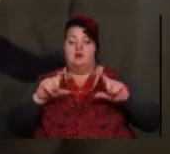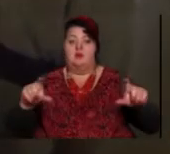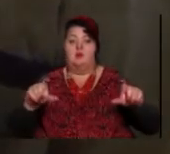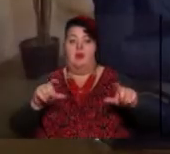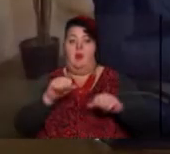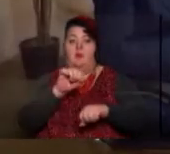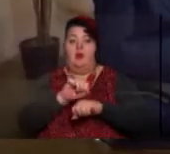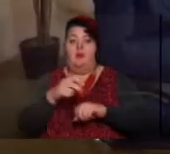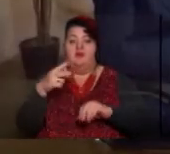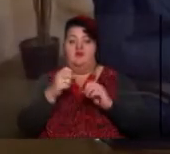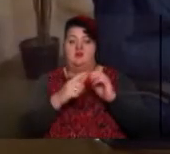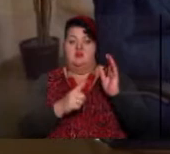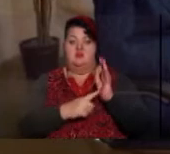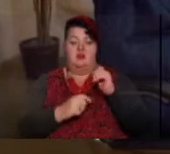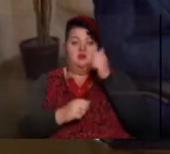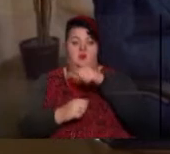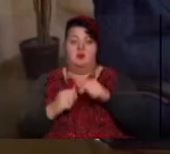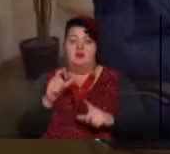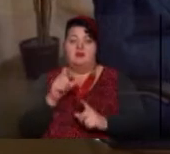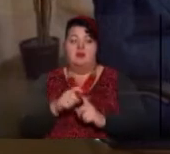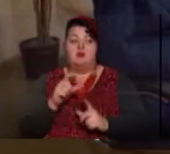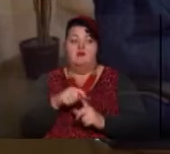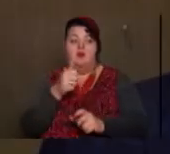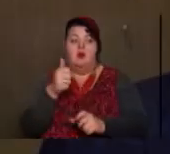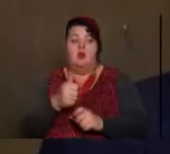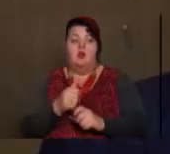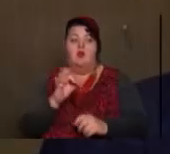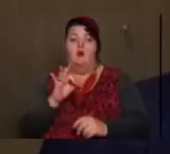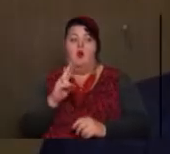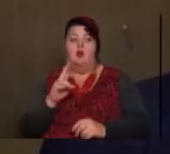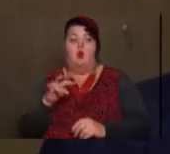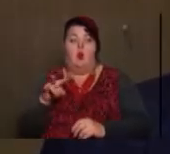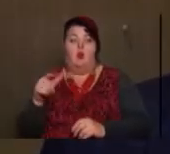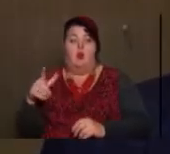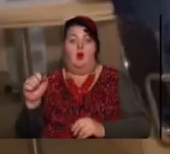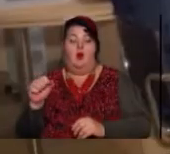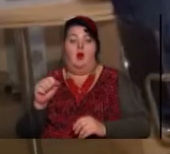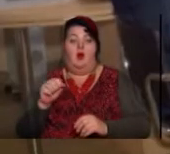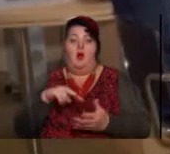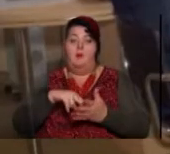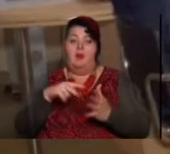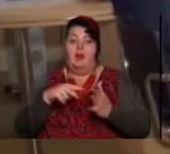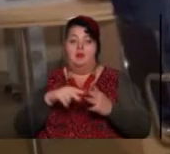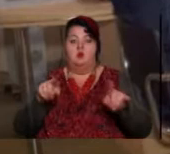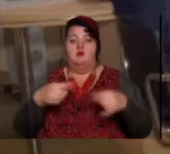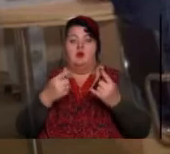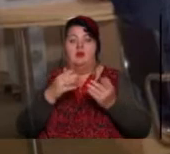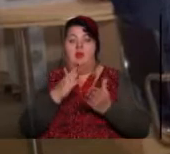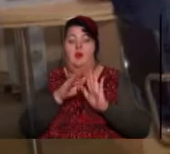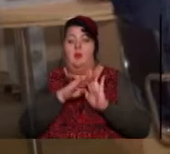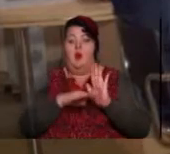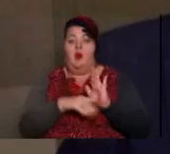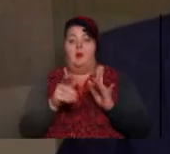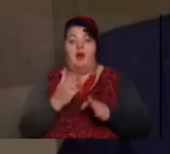році. За словами головного онколога області Ореста Вовка, на державному рівні планують створити програму, яка б виділяла